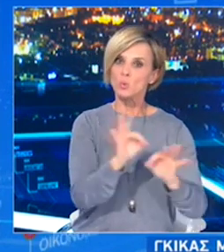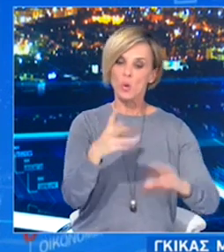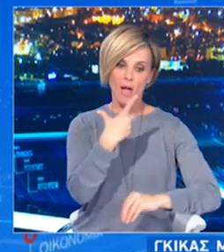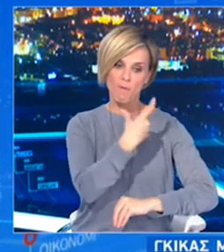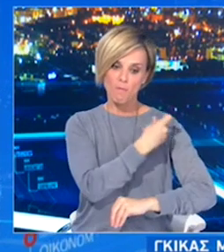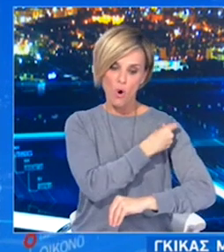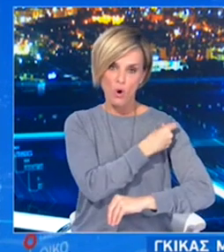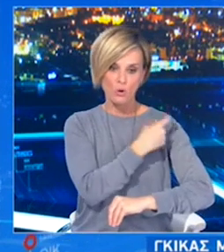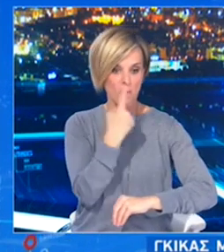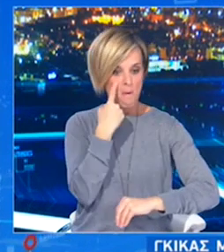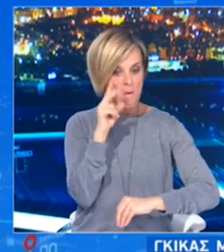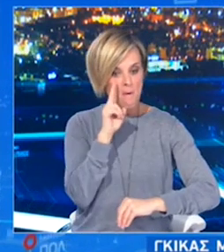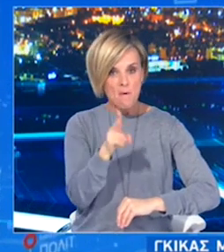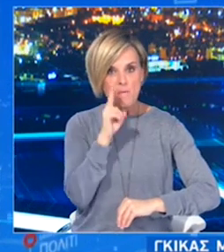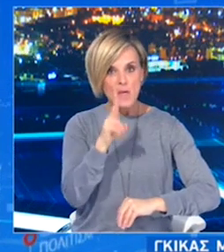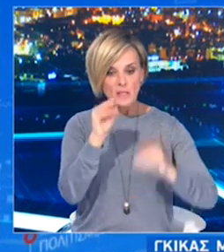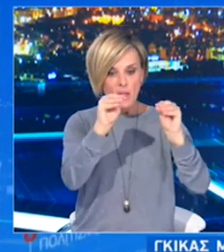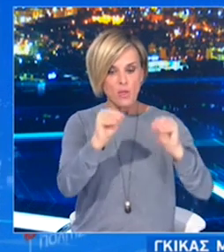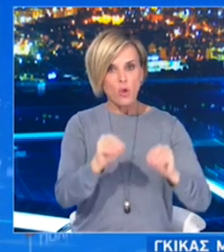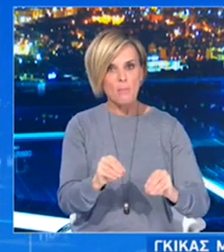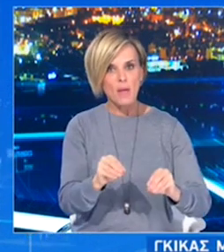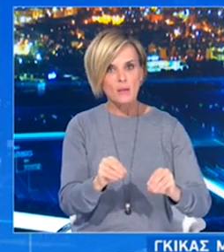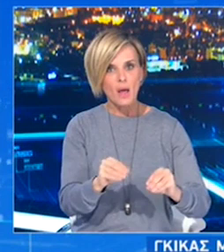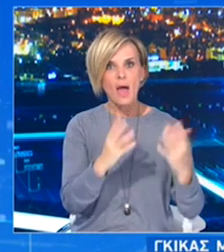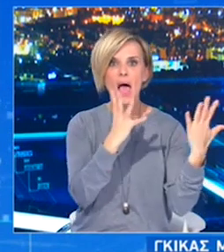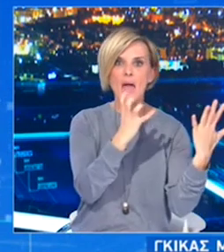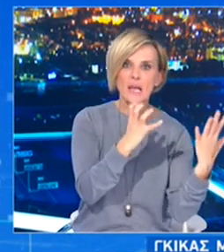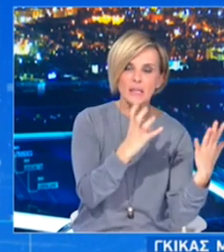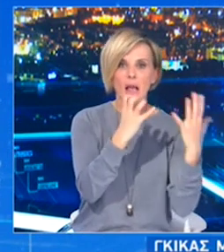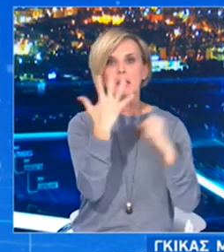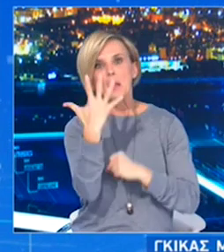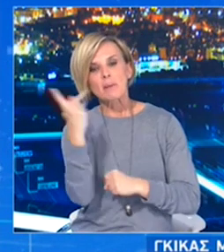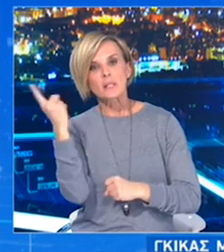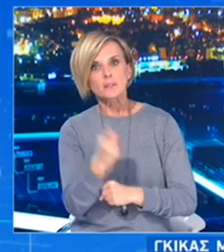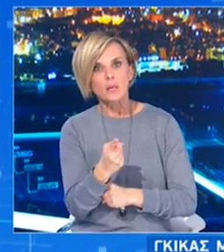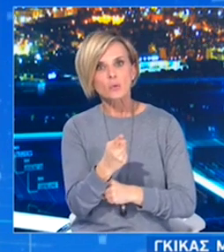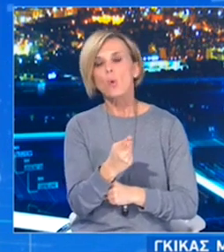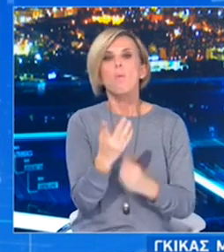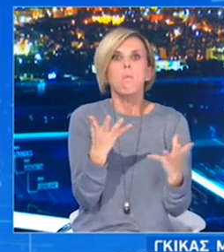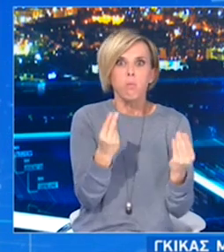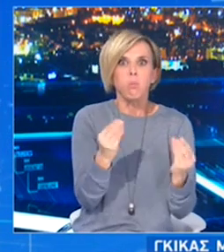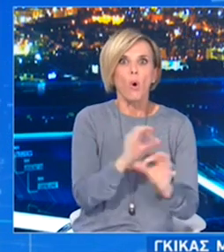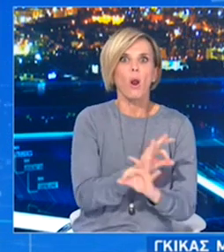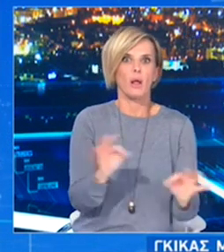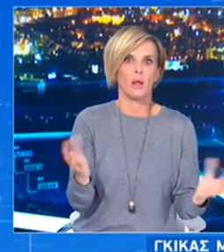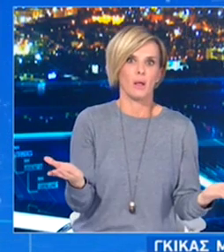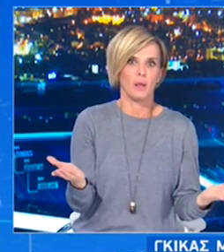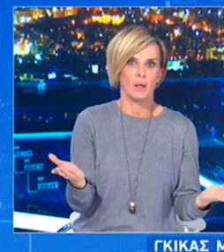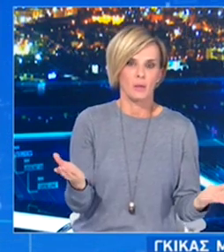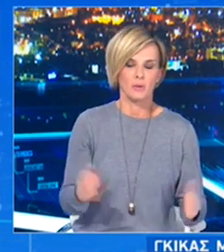δεδομένα που έχουν δεν είναι παρκούν για να μπορέσεις να τα συγκρίνεις μεταξύ τους. Δηλαδή το 90 με το 95% σε αυτή τη φάση είναι μηδαμινό.